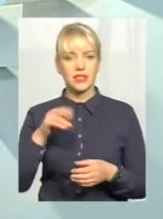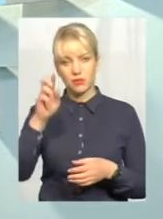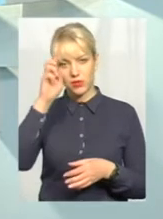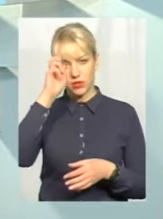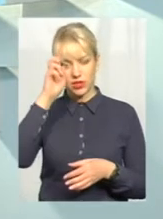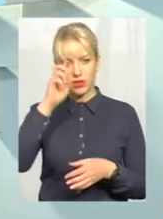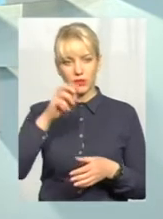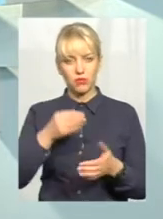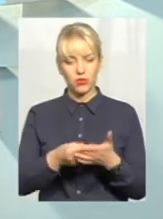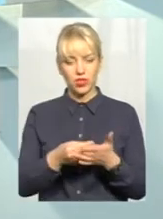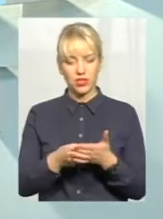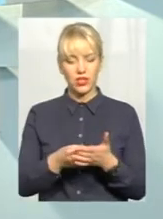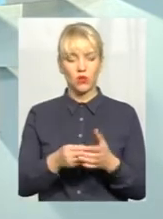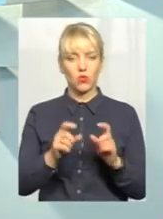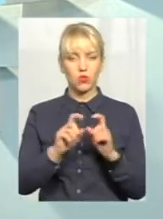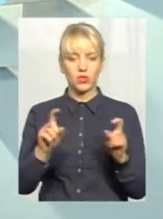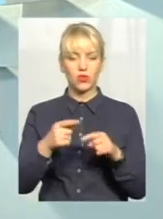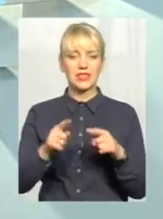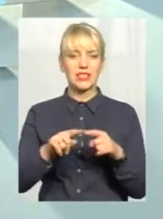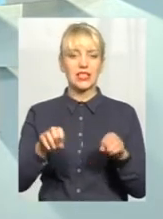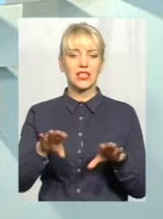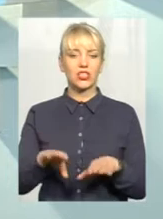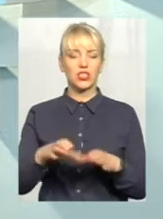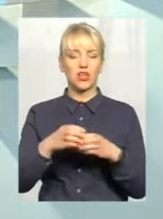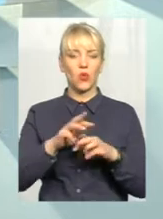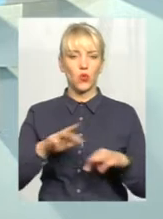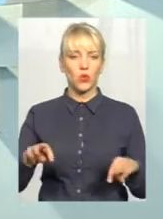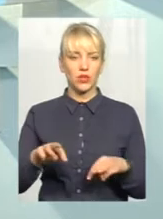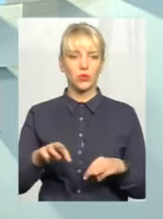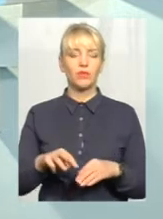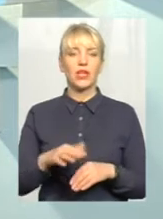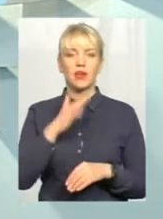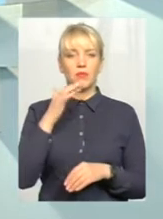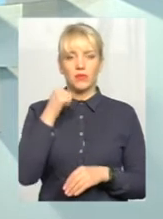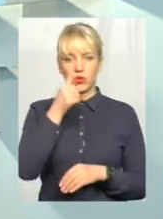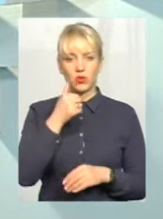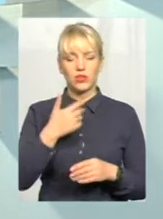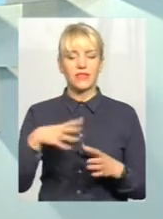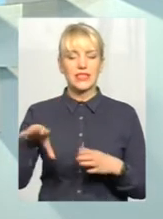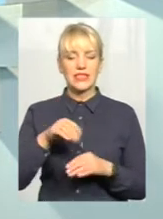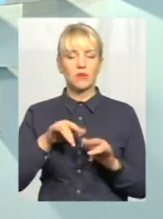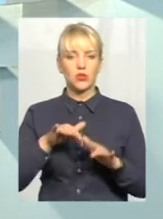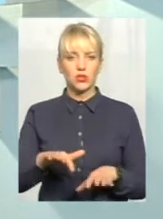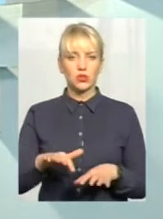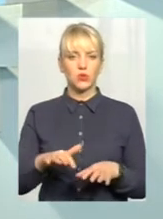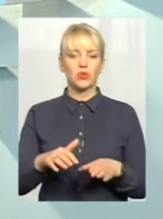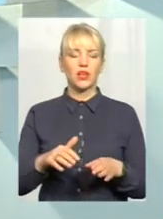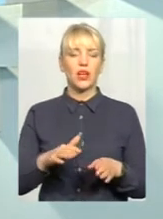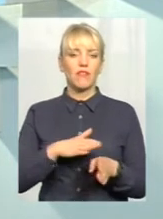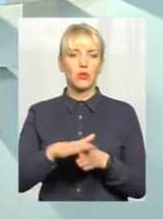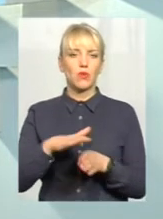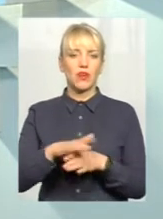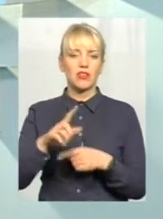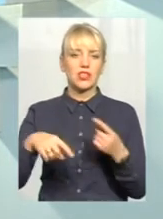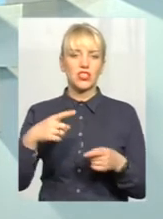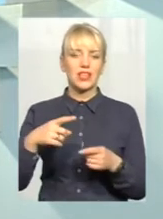установи, це рішення уряду, і вже не перший рік, всі процедури відбуваються через електронну систему